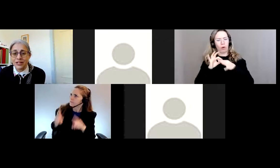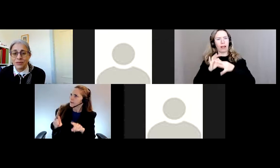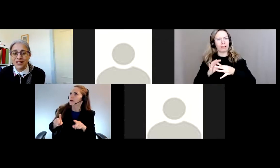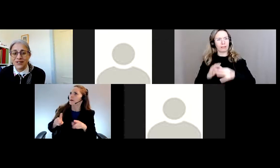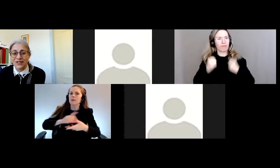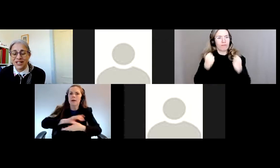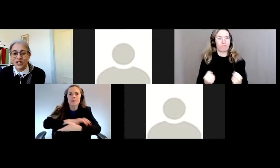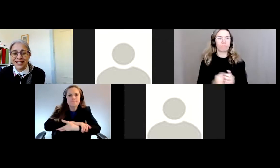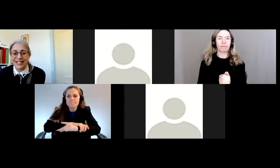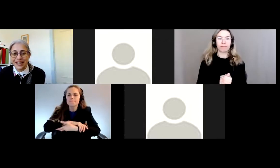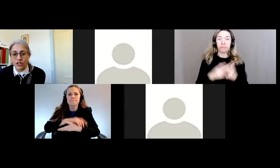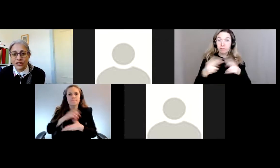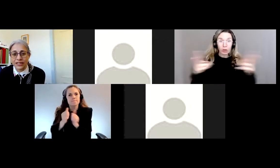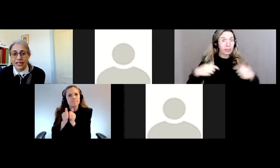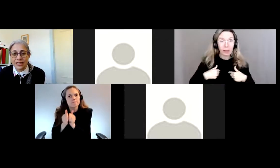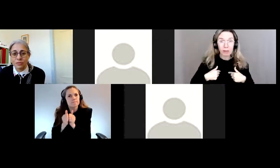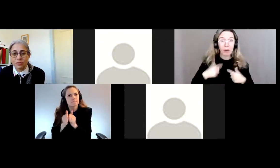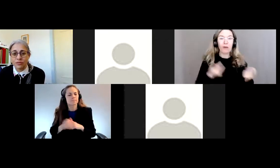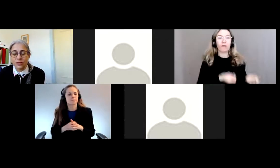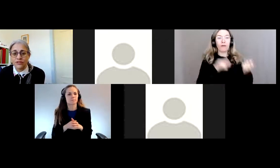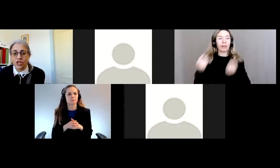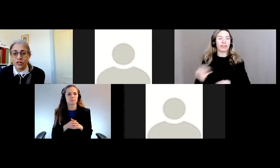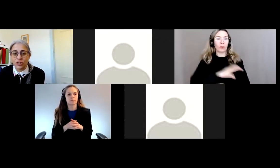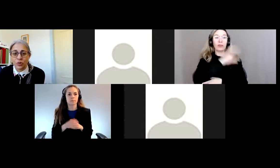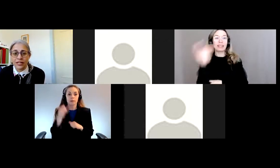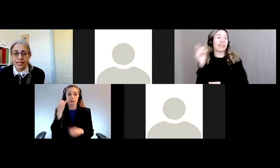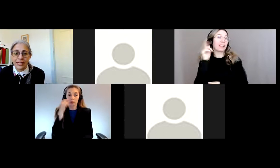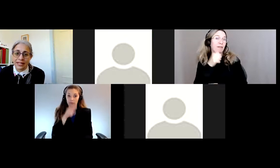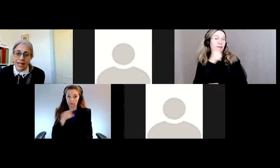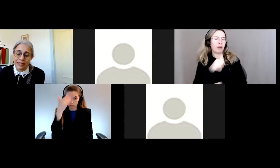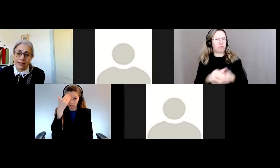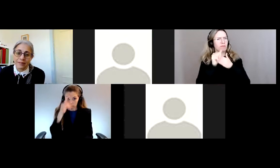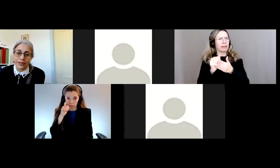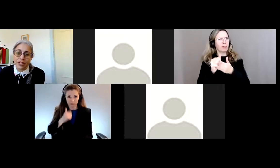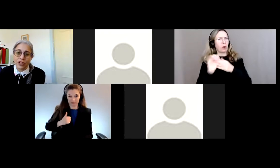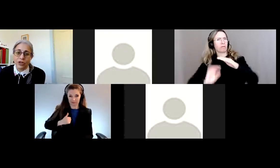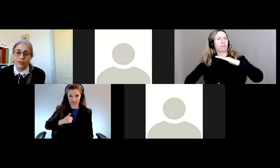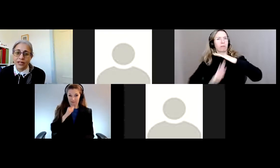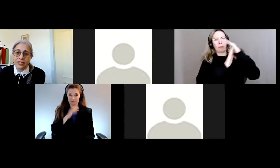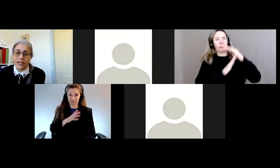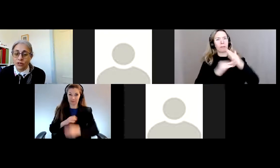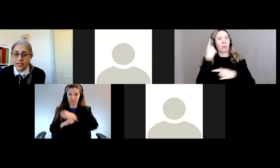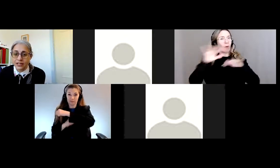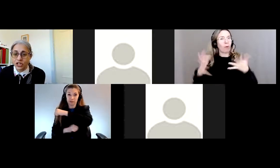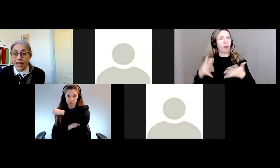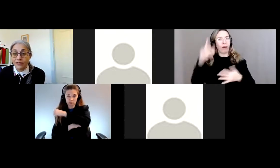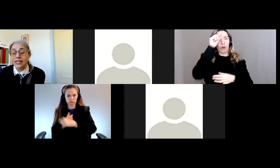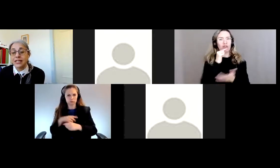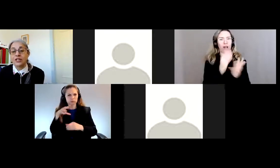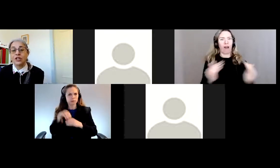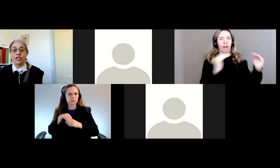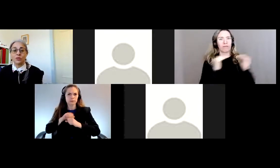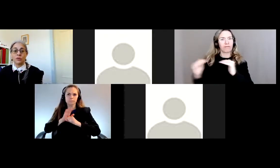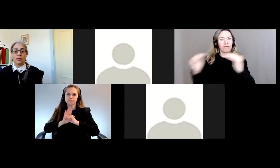Si vous ne nous connaissez pas, la Fondation canadienne des femmes est un leader national dans le mouvement pour l'égalité de genre au Canada.